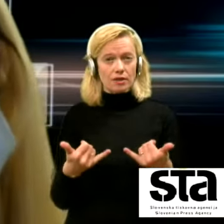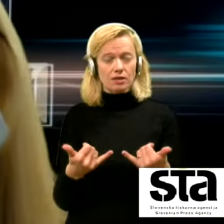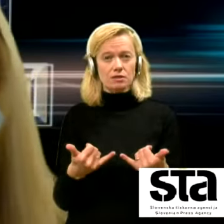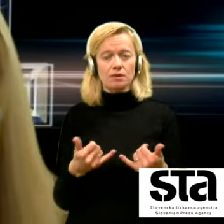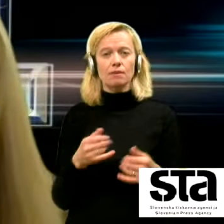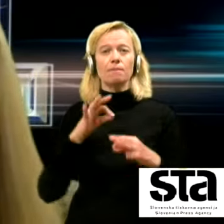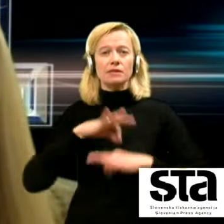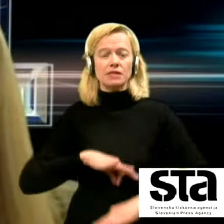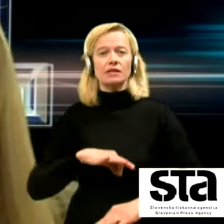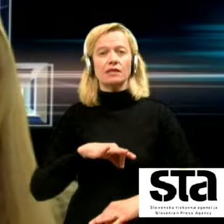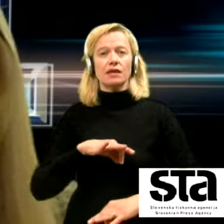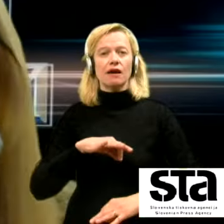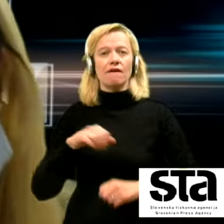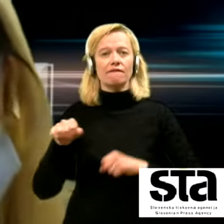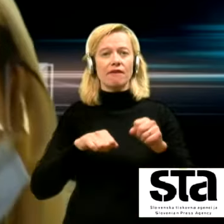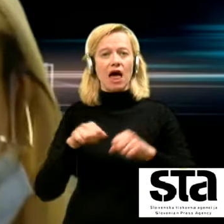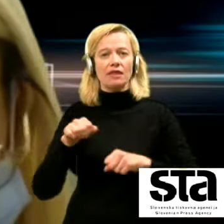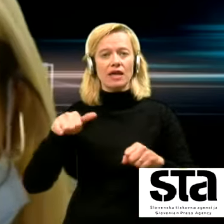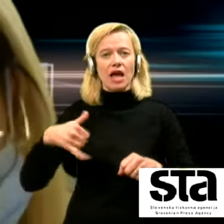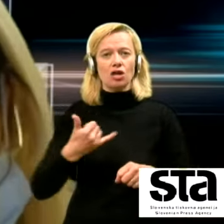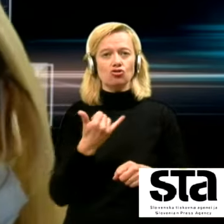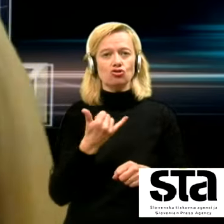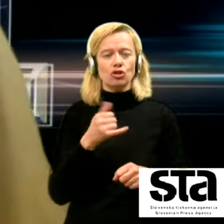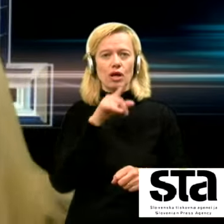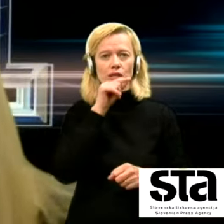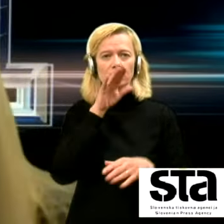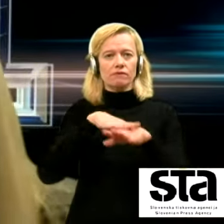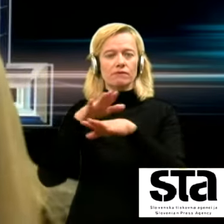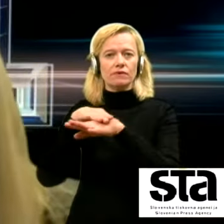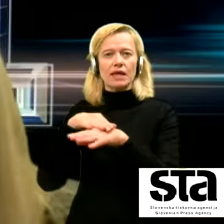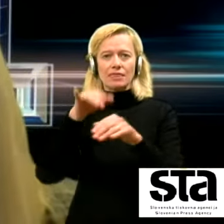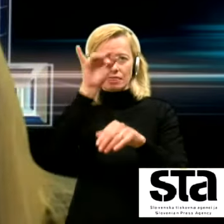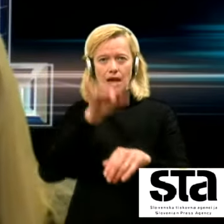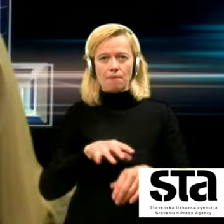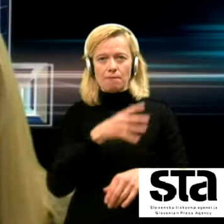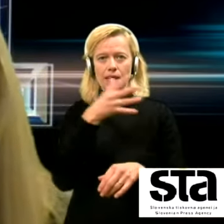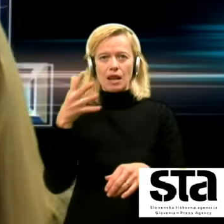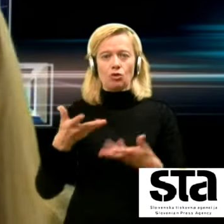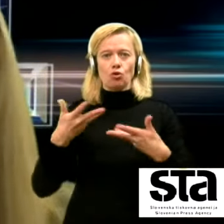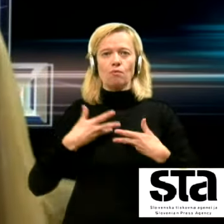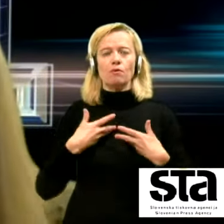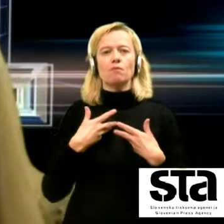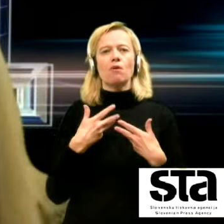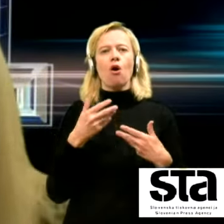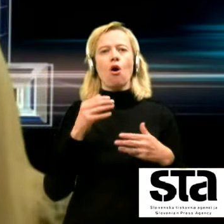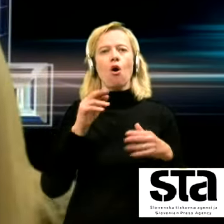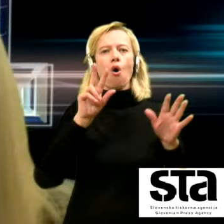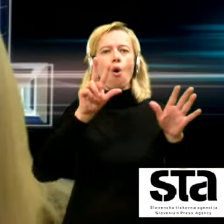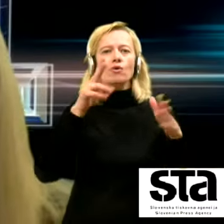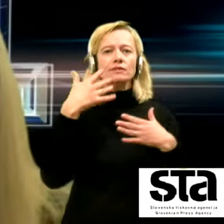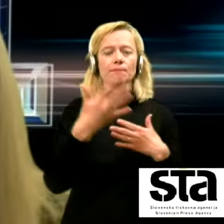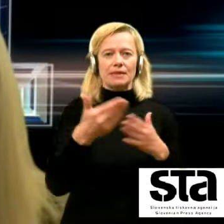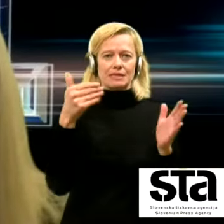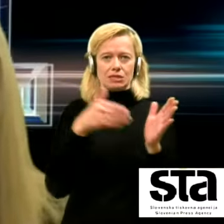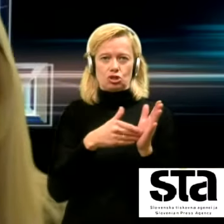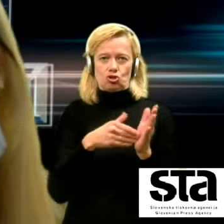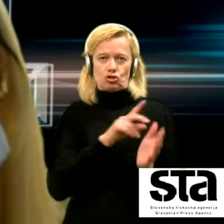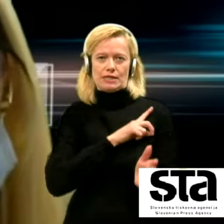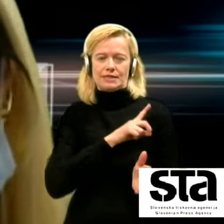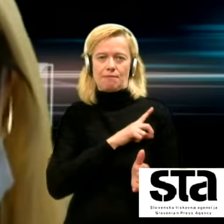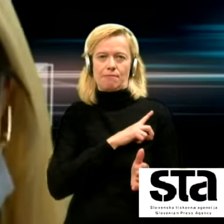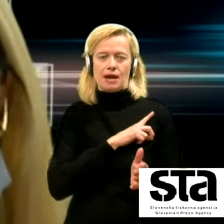posrednik vlade Janša tvitnil neko tabelo, v kateri piše, da dobimo decembra 58 tisoč, cepil